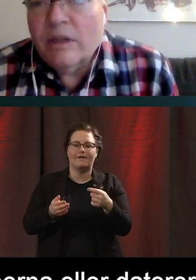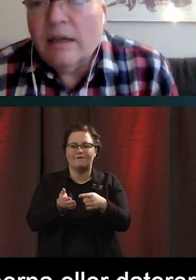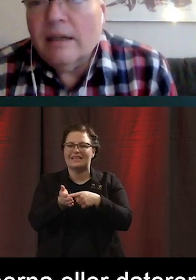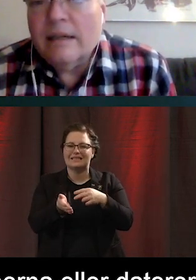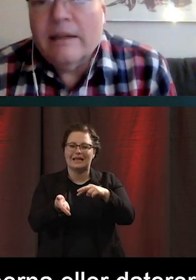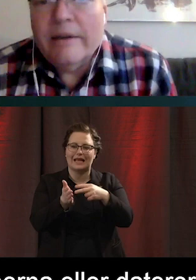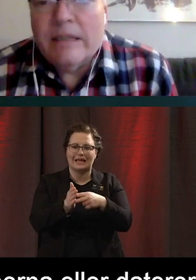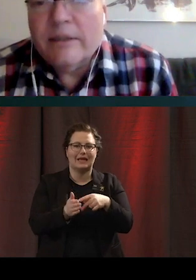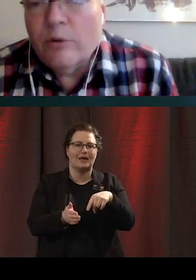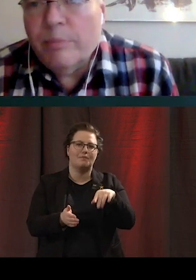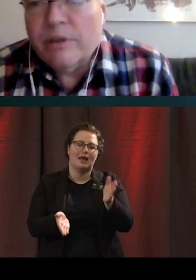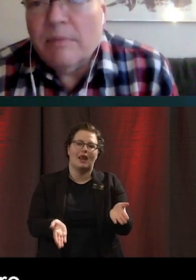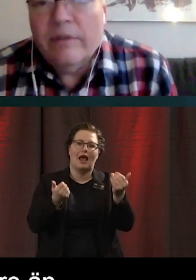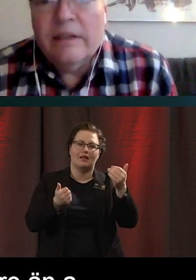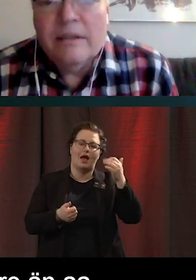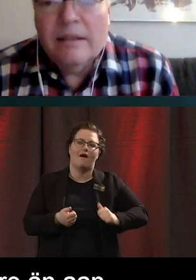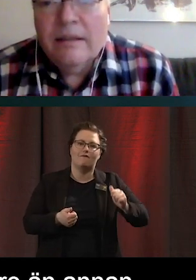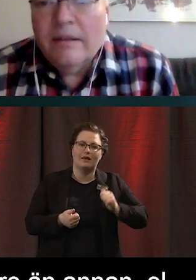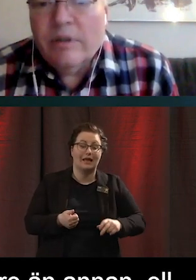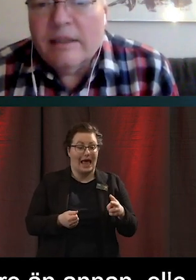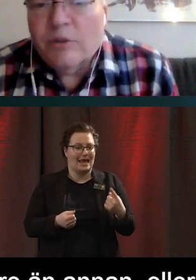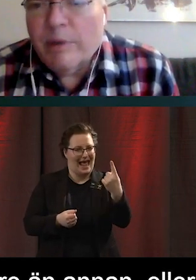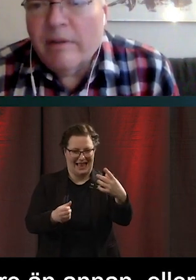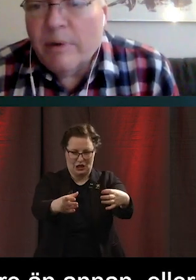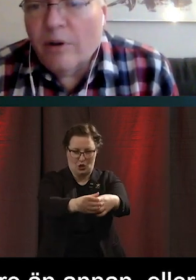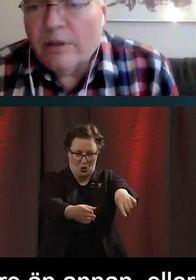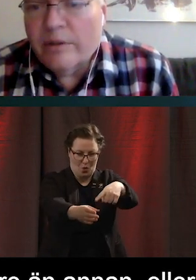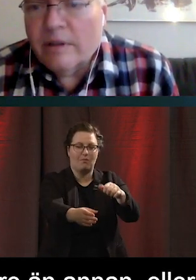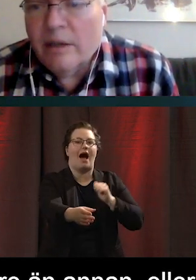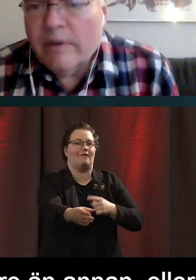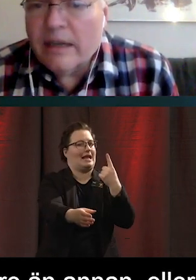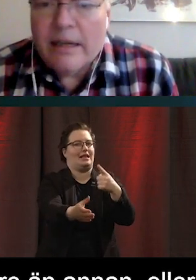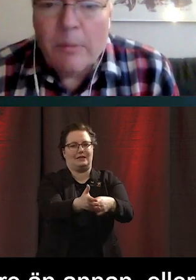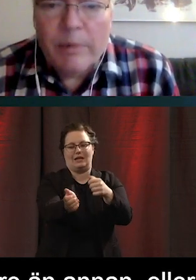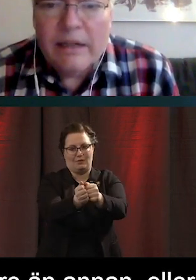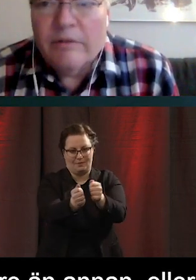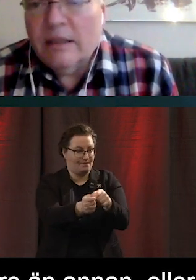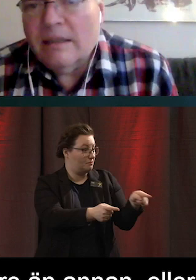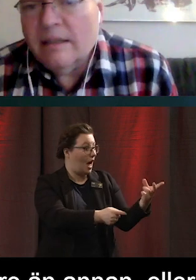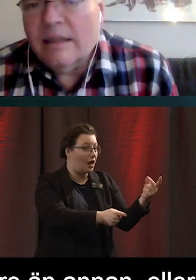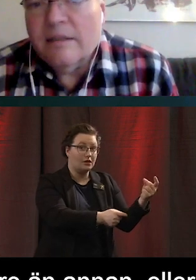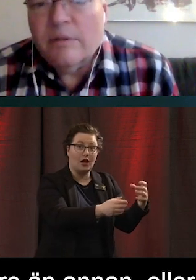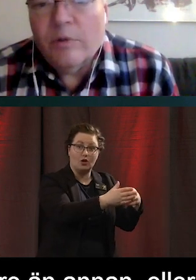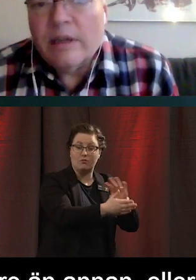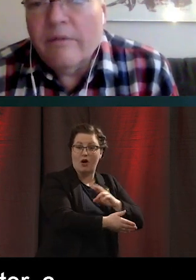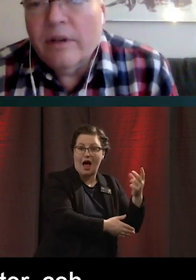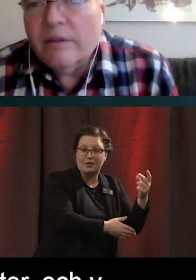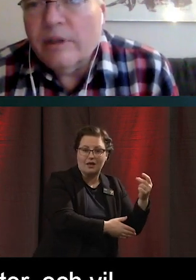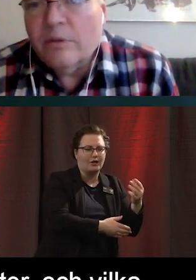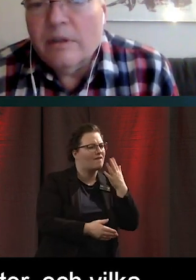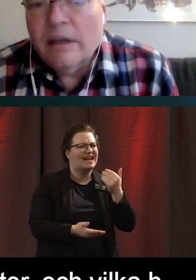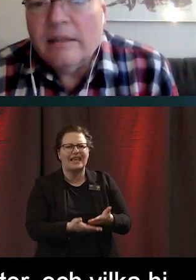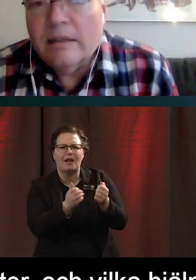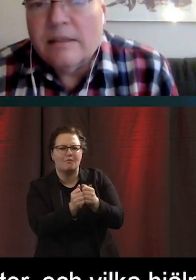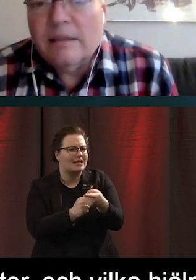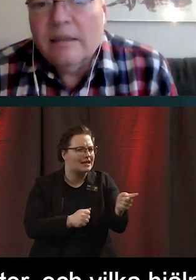än annan? Eller är det vissa grupper som använder vissa typer av apparater och så här? Och vilka hjälpmedel finns det egentligen som folk använder